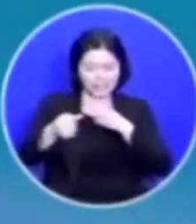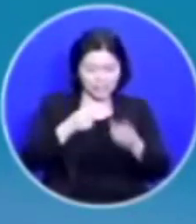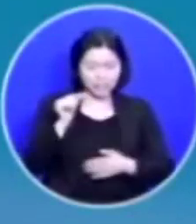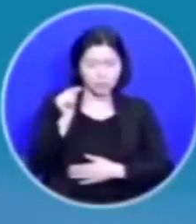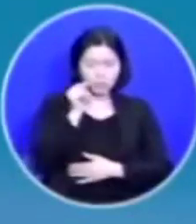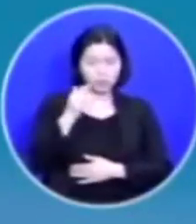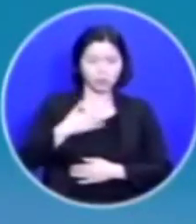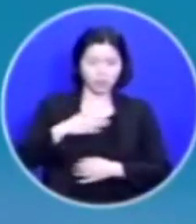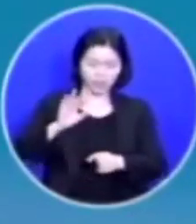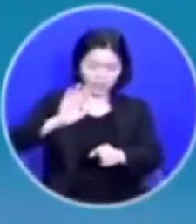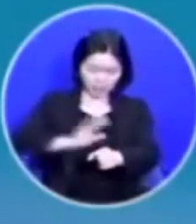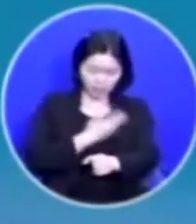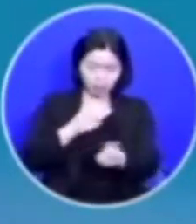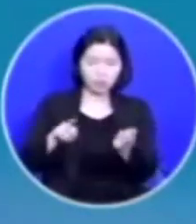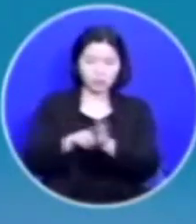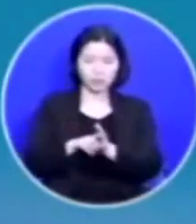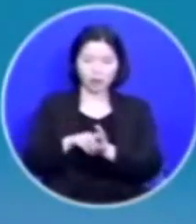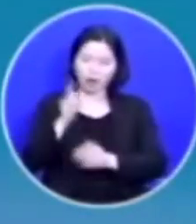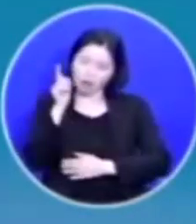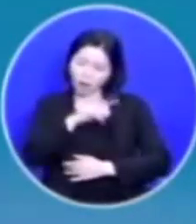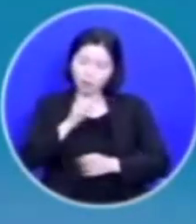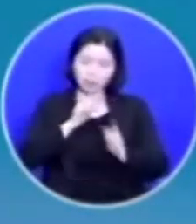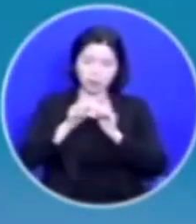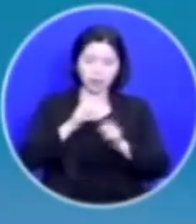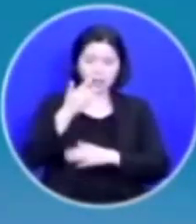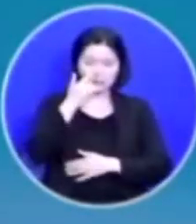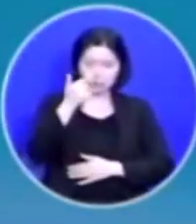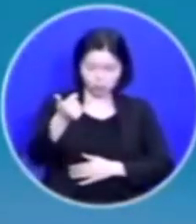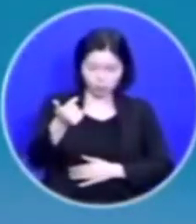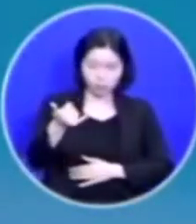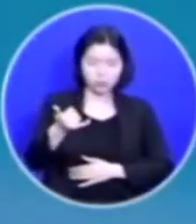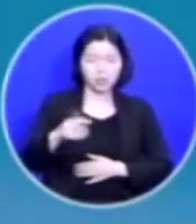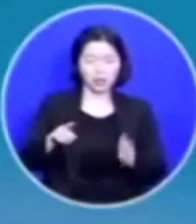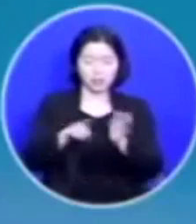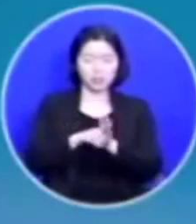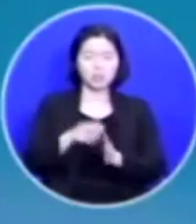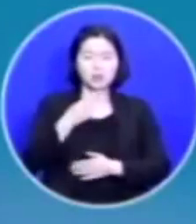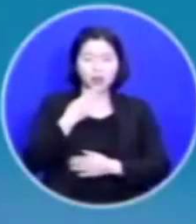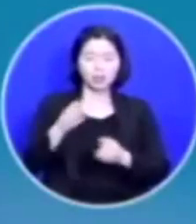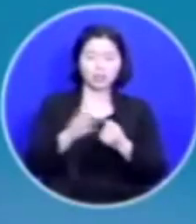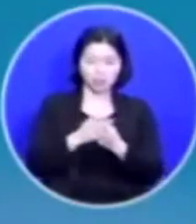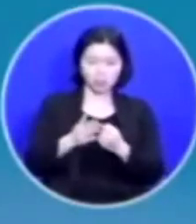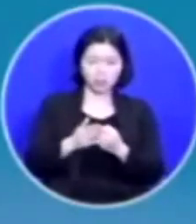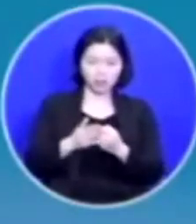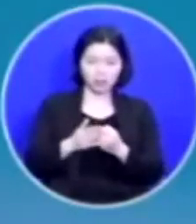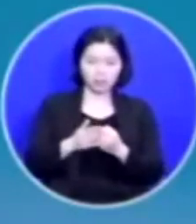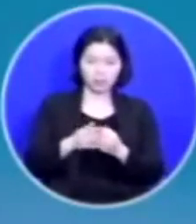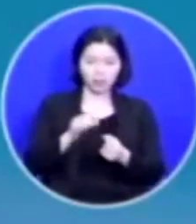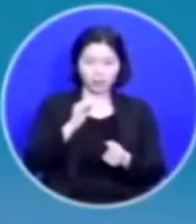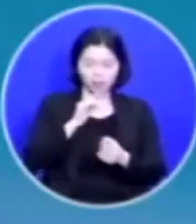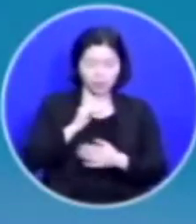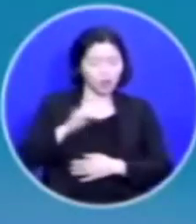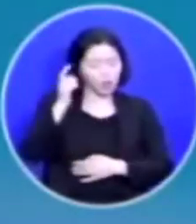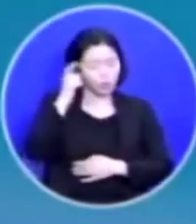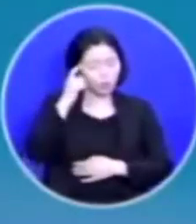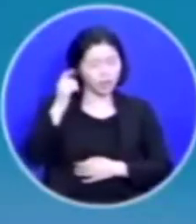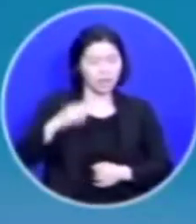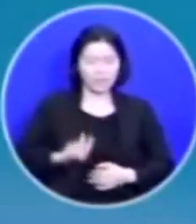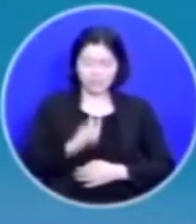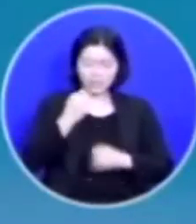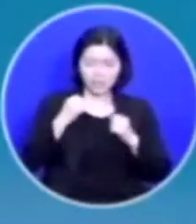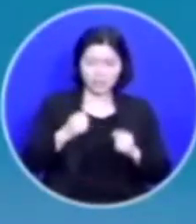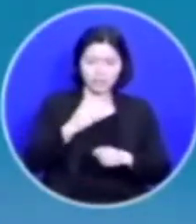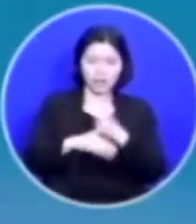내가 잘못 믿는다며 험한 말을 하는 부모님이 믿음이 없어 그렇다 왜 살아계신 하나님을 부인하나?